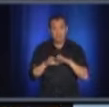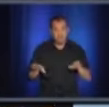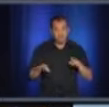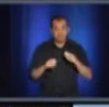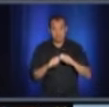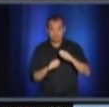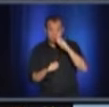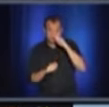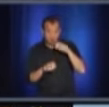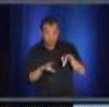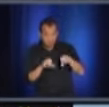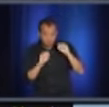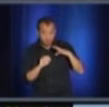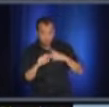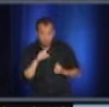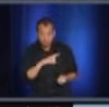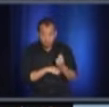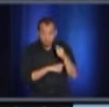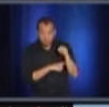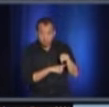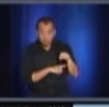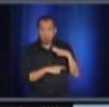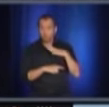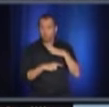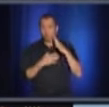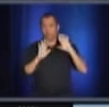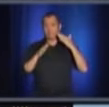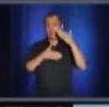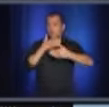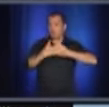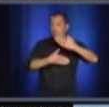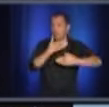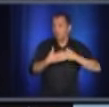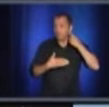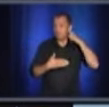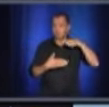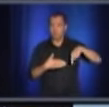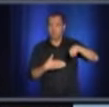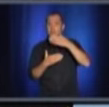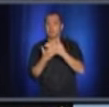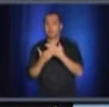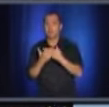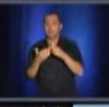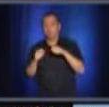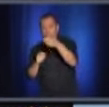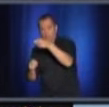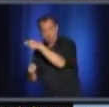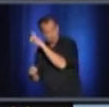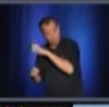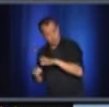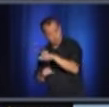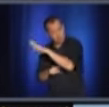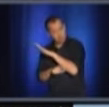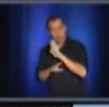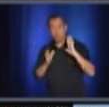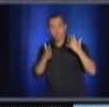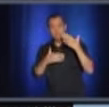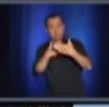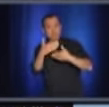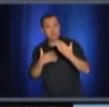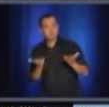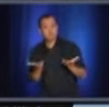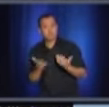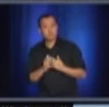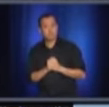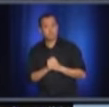positif? Est-ce qu'il un protocole? Est-ce qu'il un dépistage massif qui va se faire? Et aussi, est-ce que, comment vous expliquez de la cohérence entre le fait que